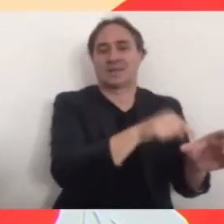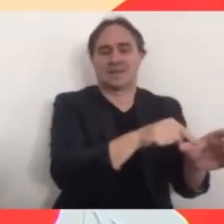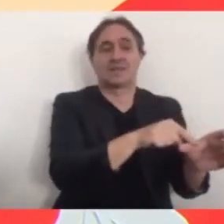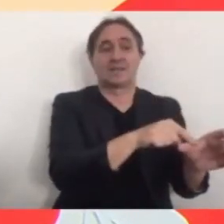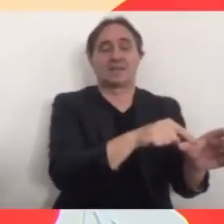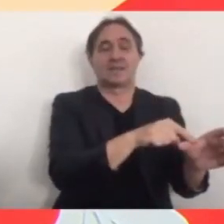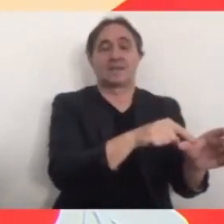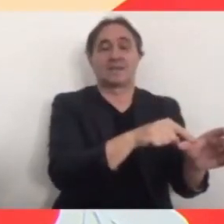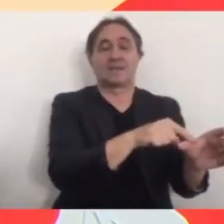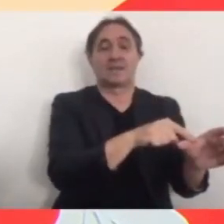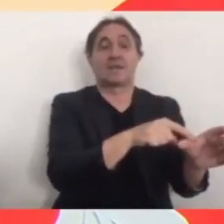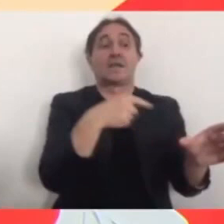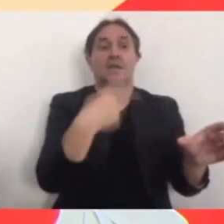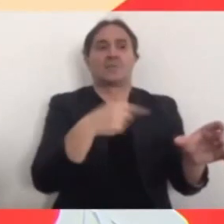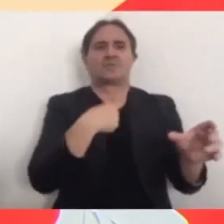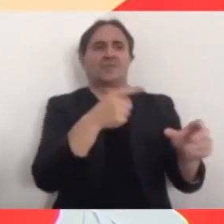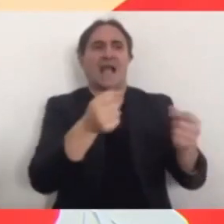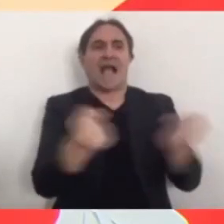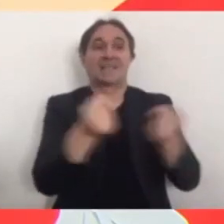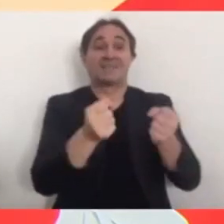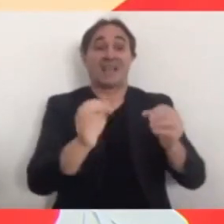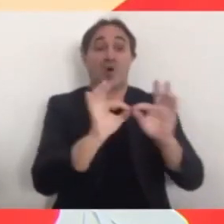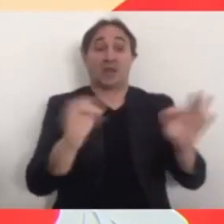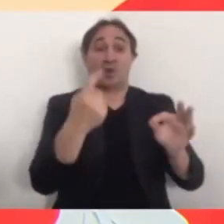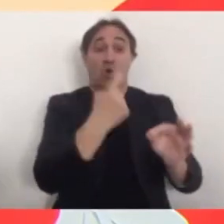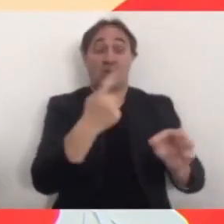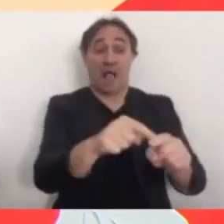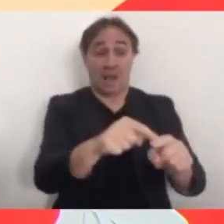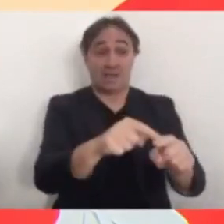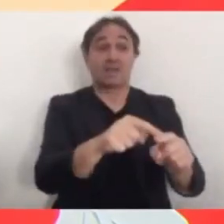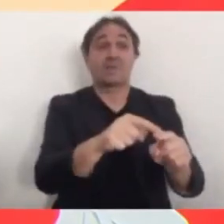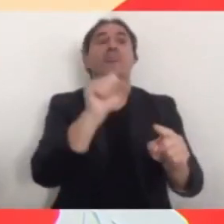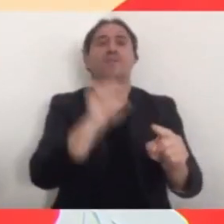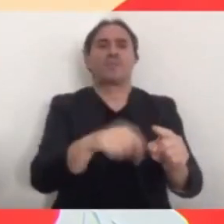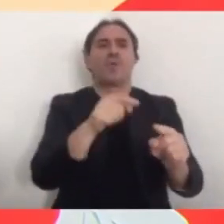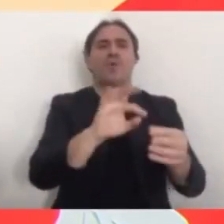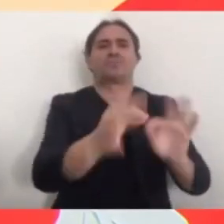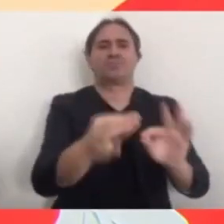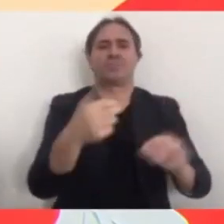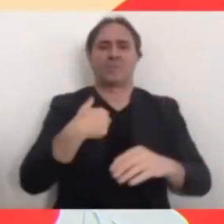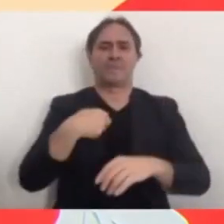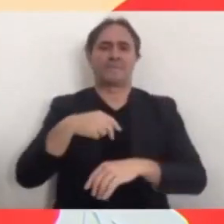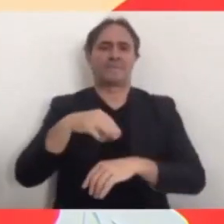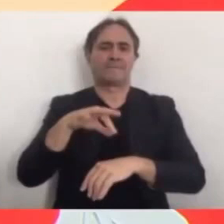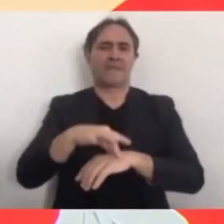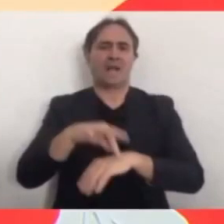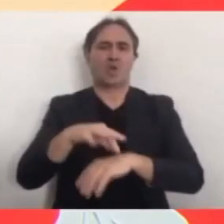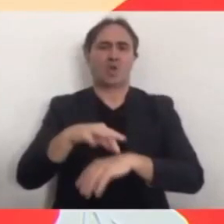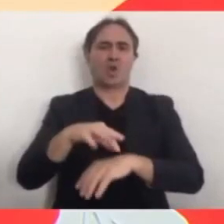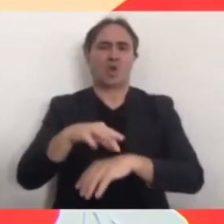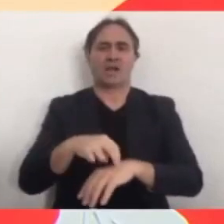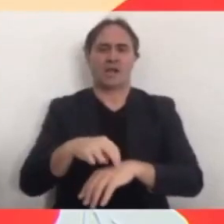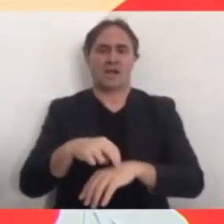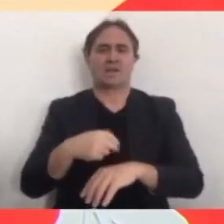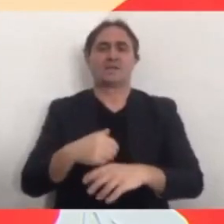più poi il rischio di sviluppare patologia fatale è significativamente diverso tra chi è